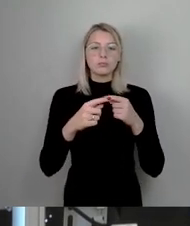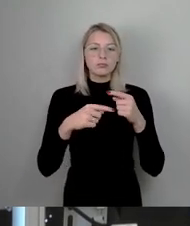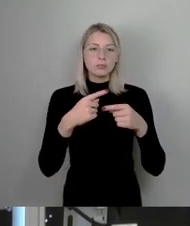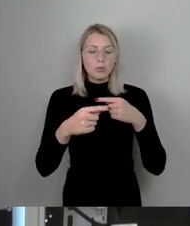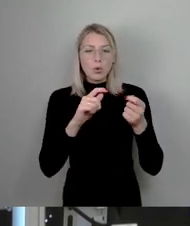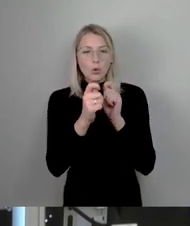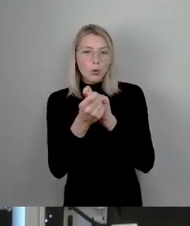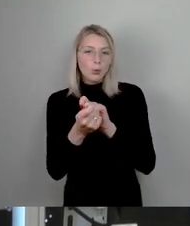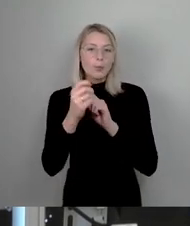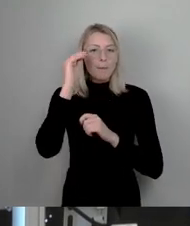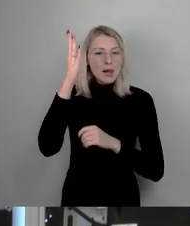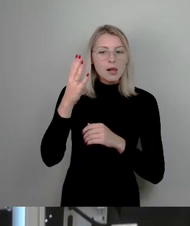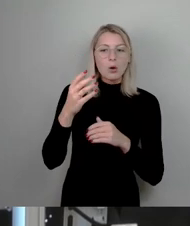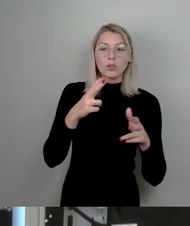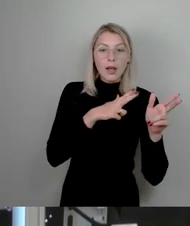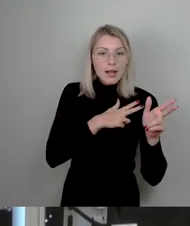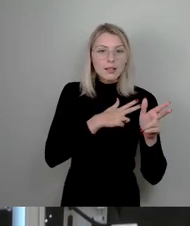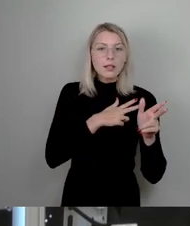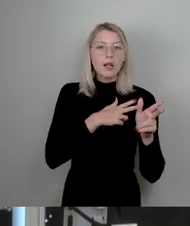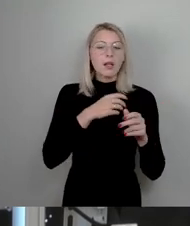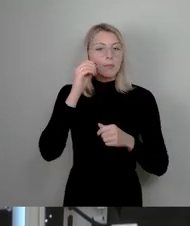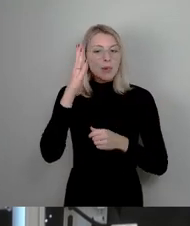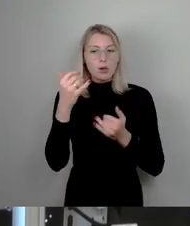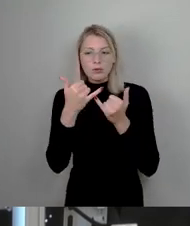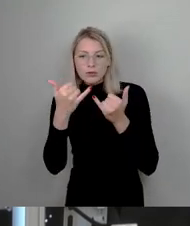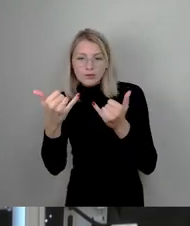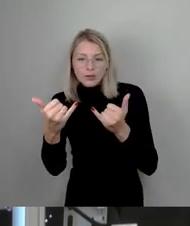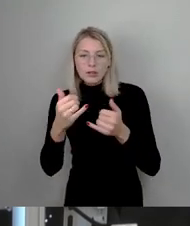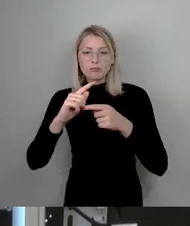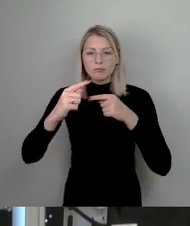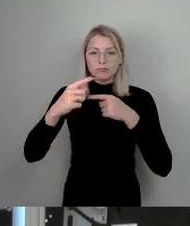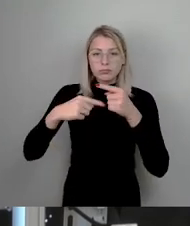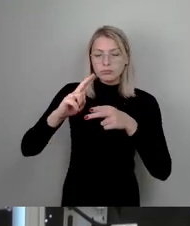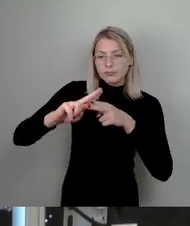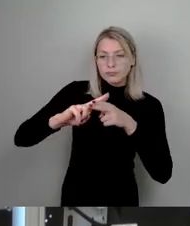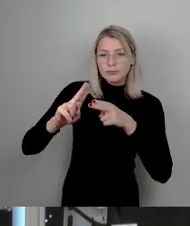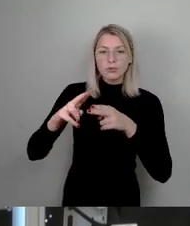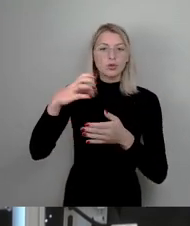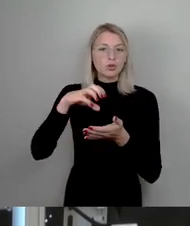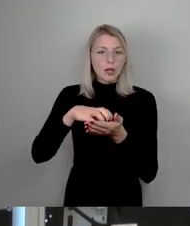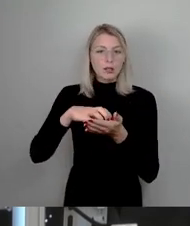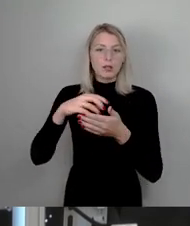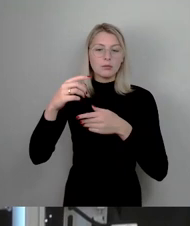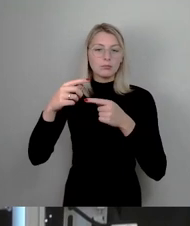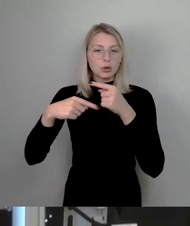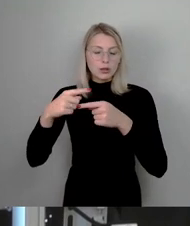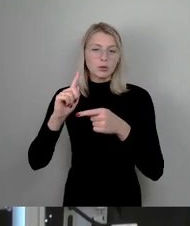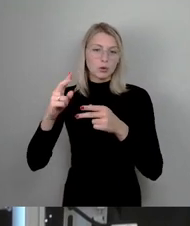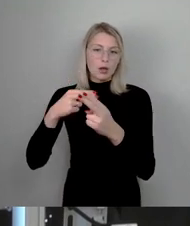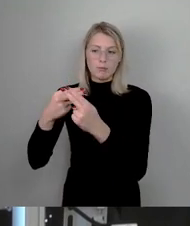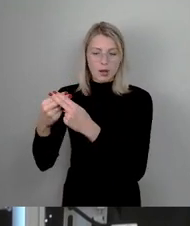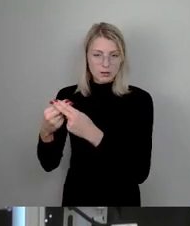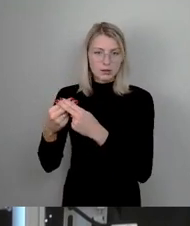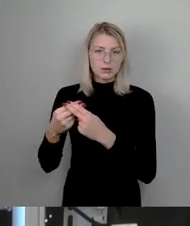Bildungsrealitäten sowie an die Stadtentwicklungsprozesse angepasst. Wir waren eine von zwei ersten